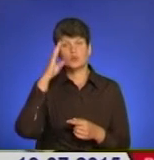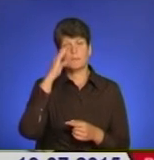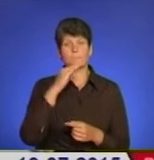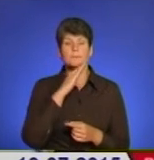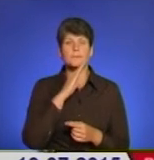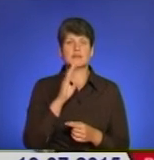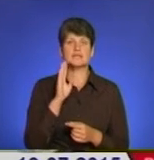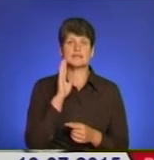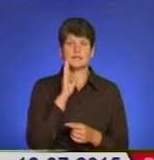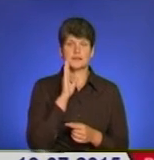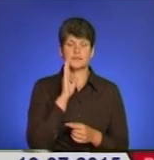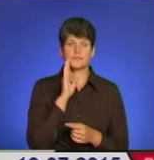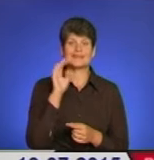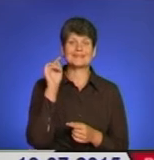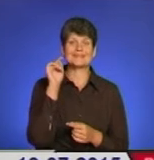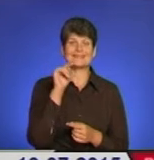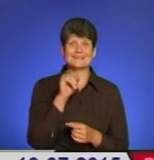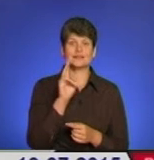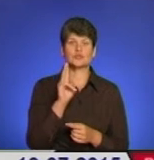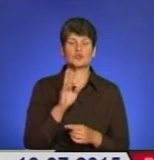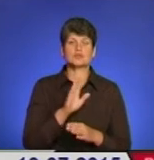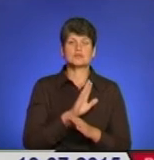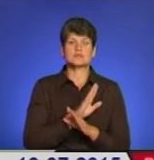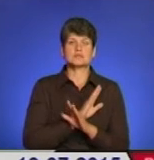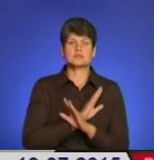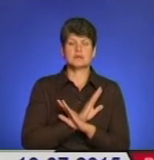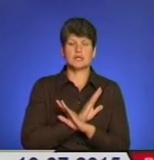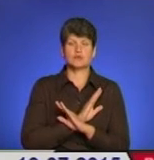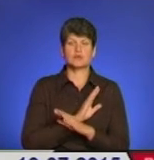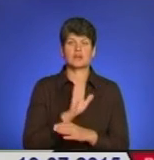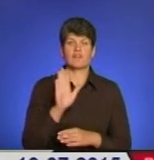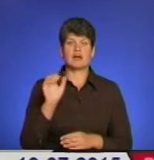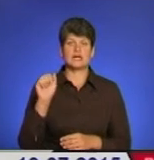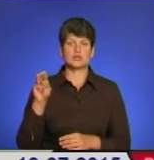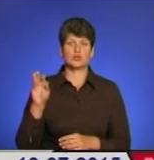тих, які загибнули в НАТО.